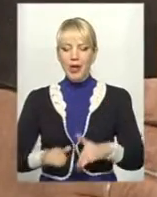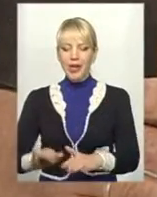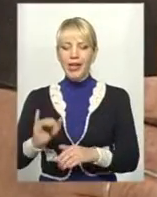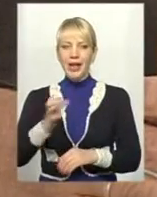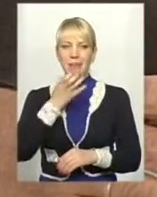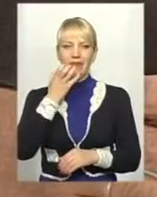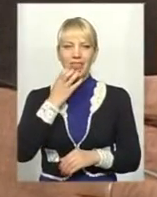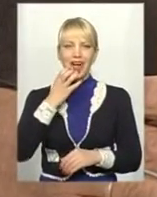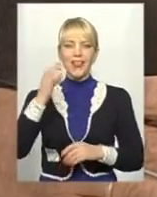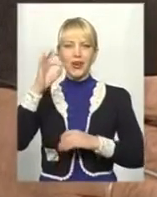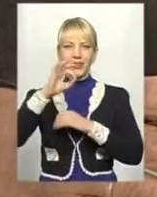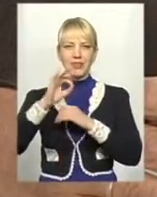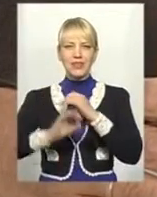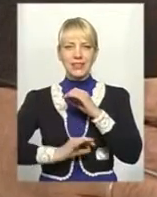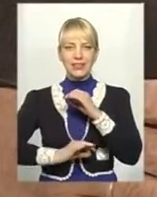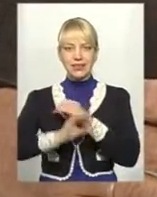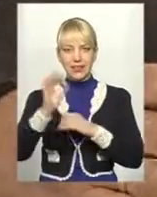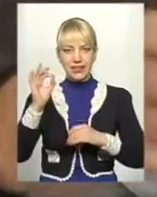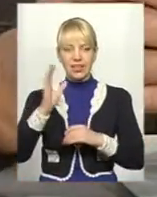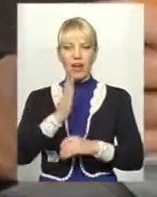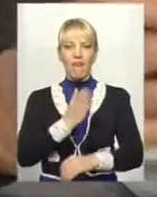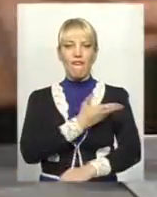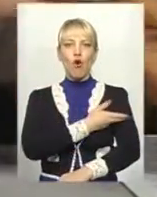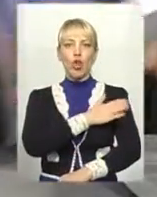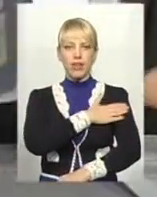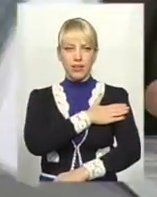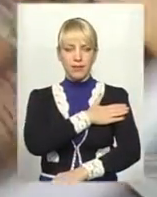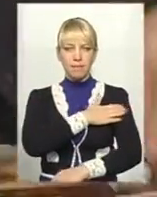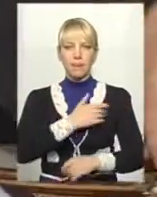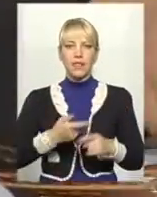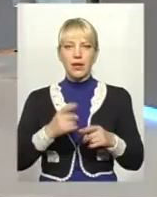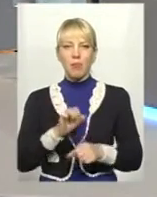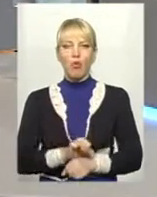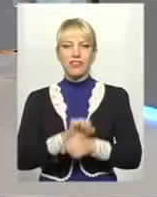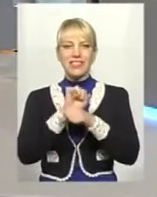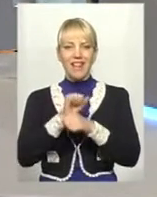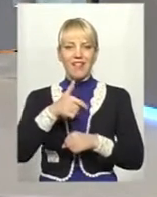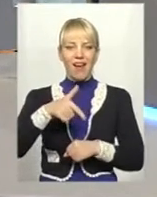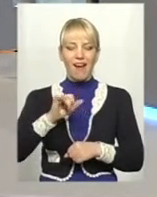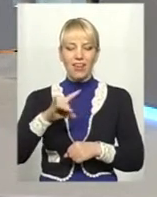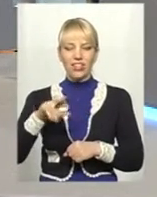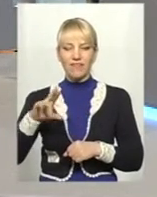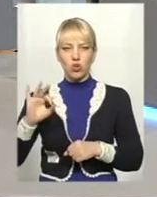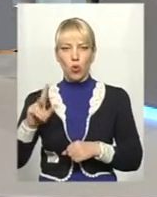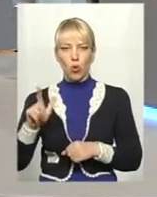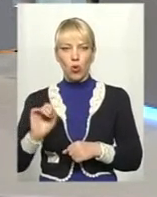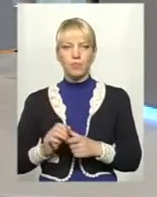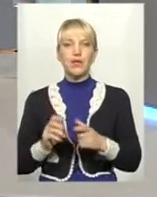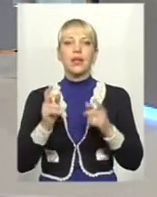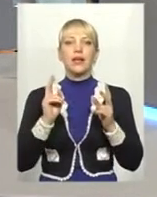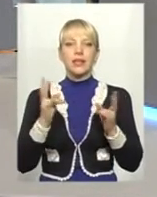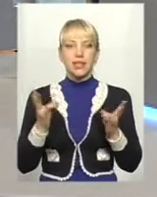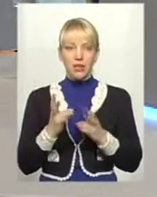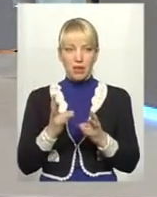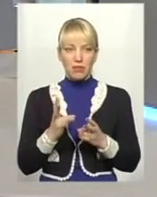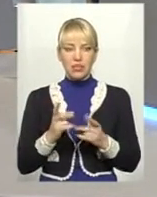Повстанський рух під проводом Якова Гальчевського, яка побачила світ минулого року. Звичайно, потрібно згодитися